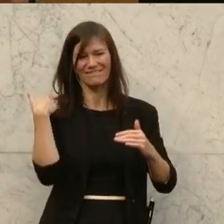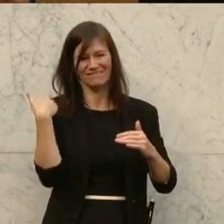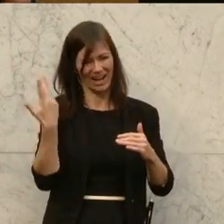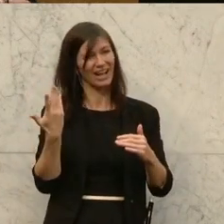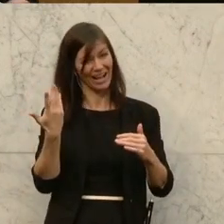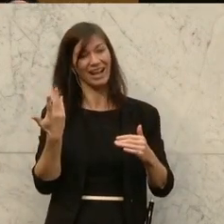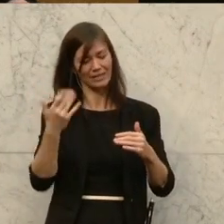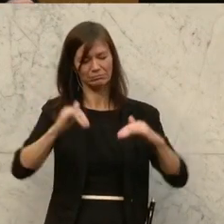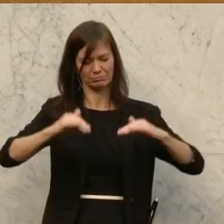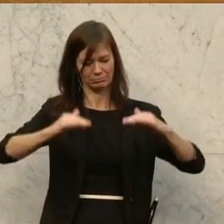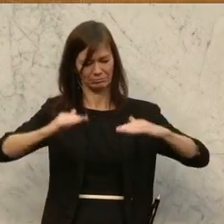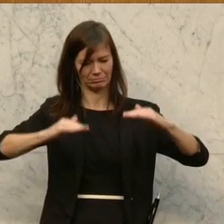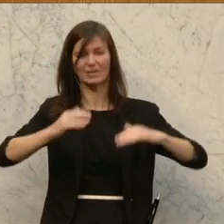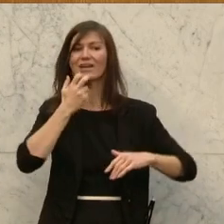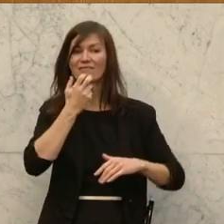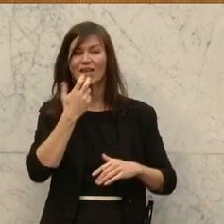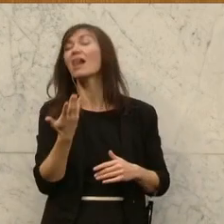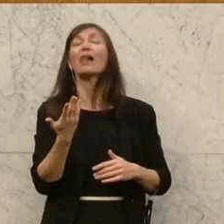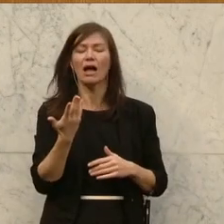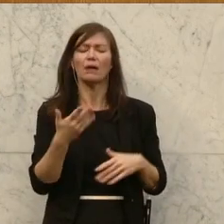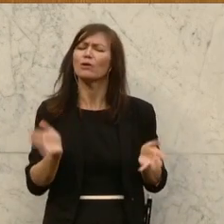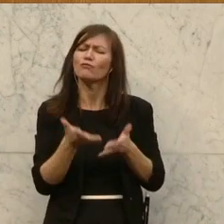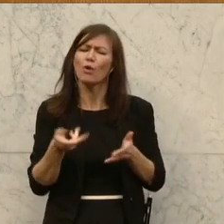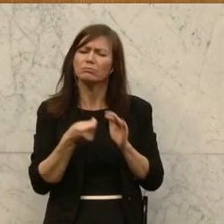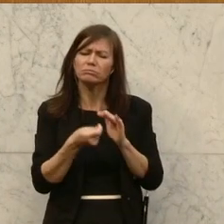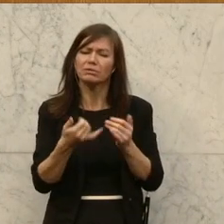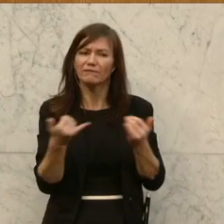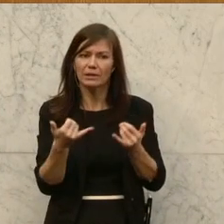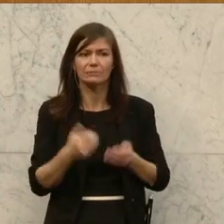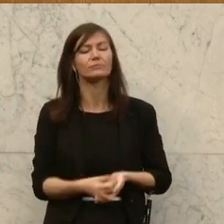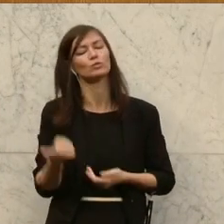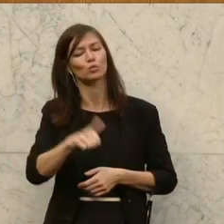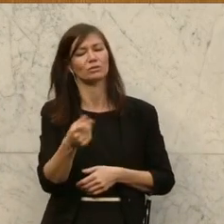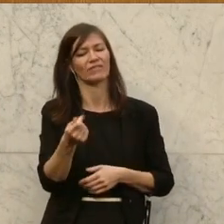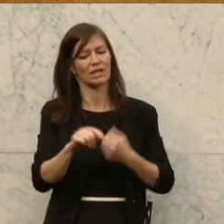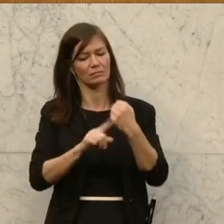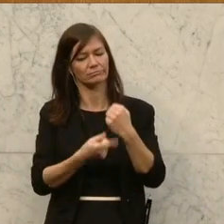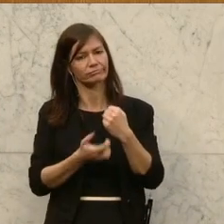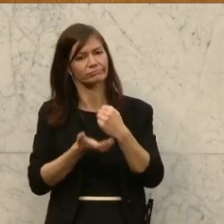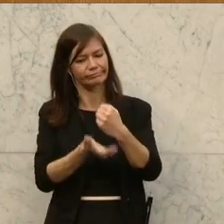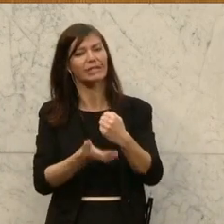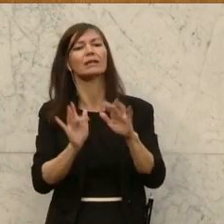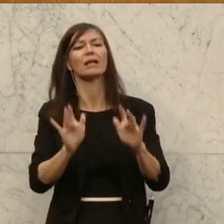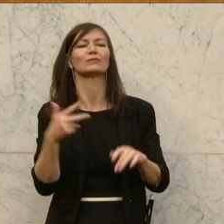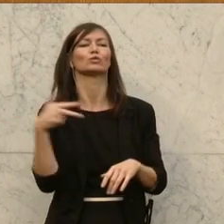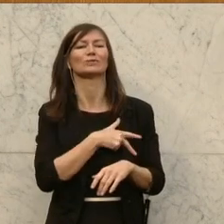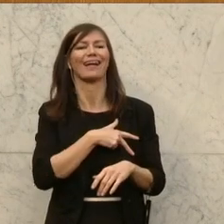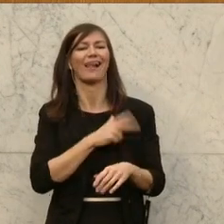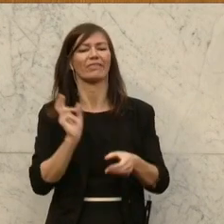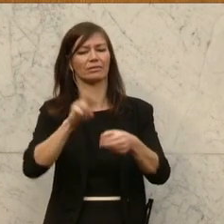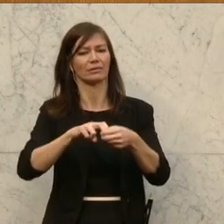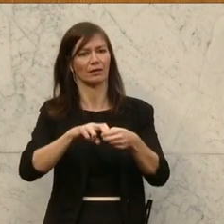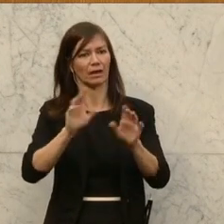Balance halten. Wie wird da gefördert? Vor allem mit zusätzlichen finanziellen Mitteln, was die soziale Teilhabe betrifft. Jedes Kind,